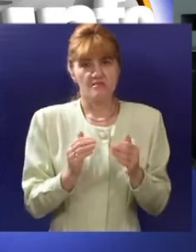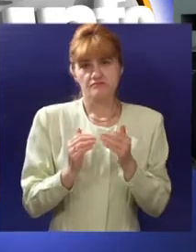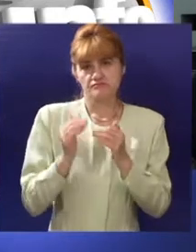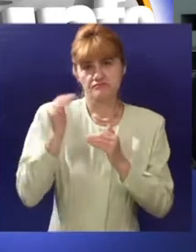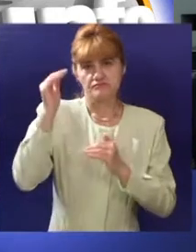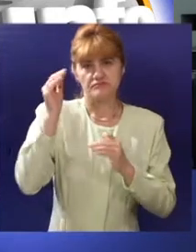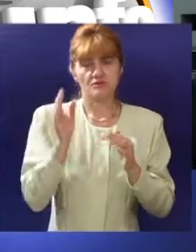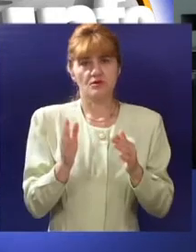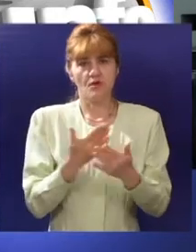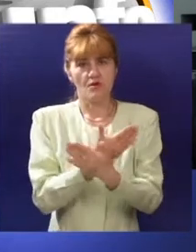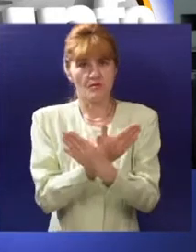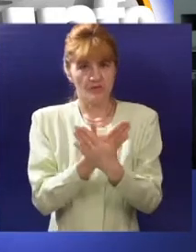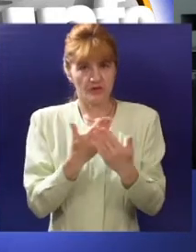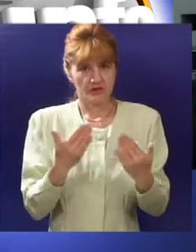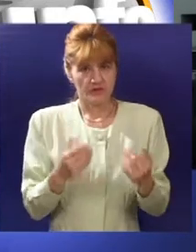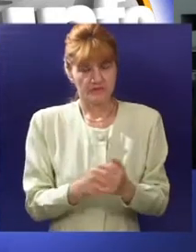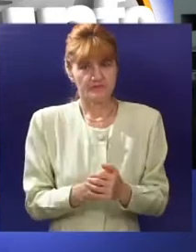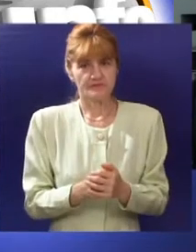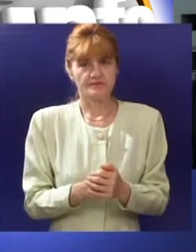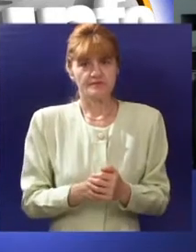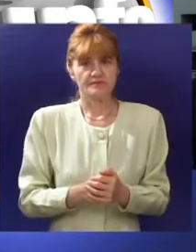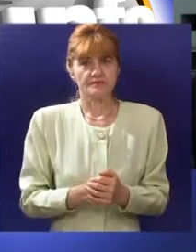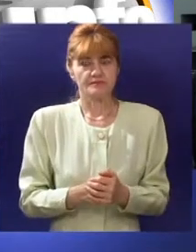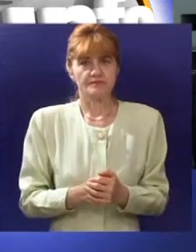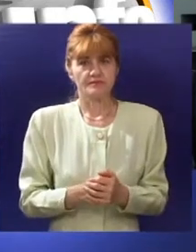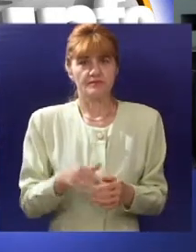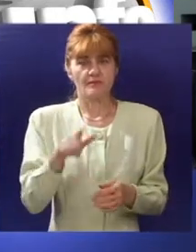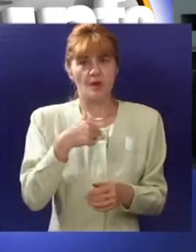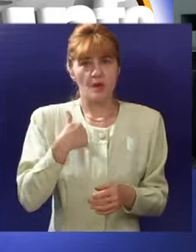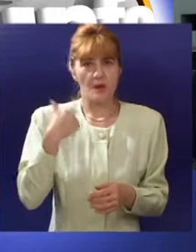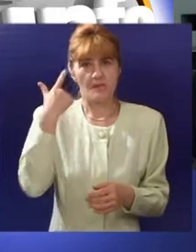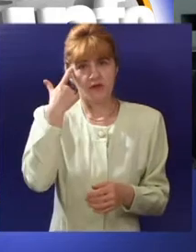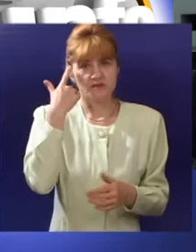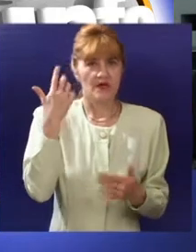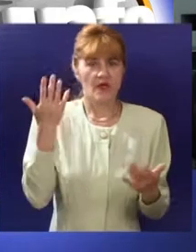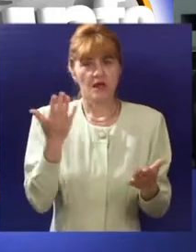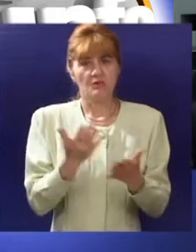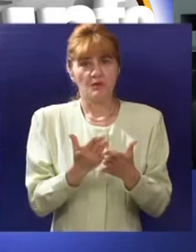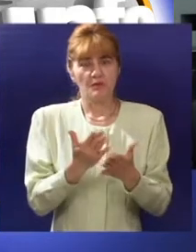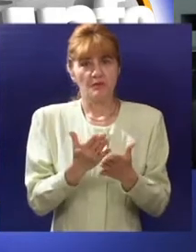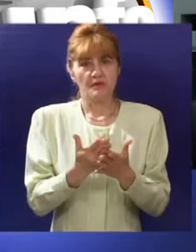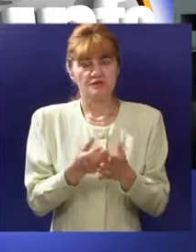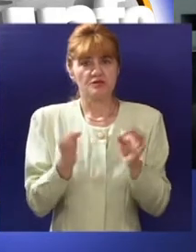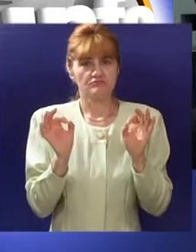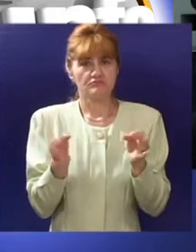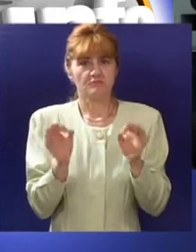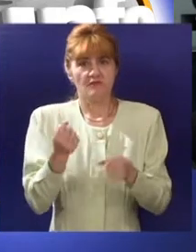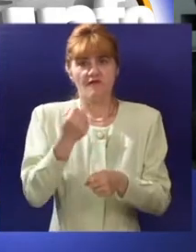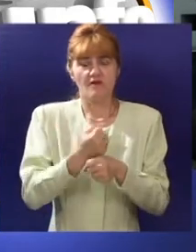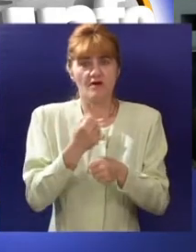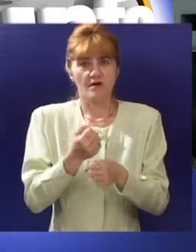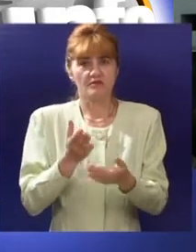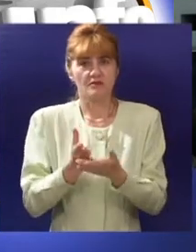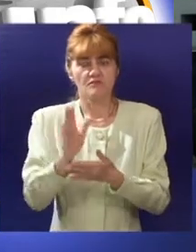najviše tehnologije u ubavljenju svojih poslova i mi se nadamo da će se i efikasnost rada